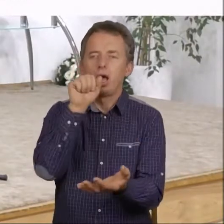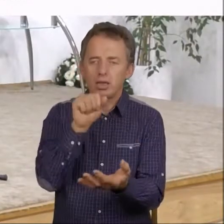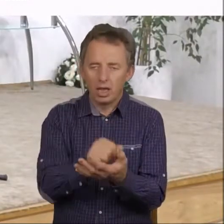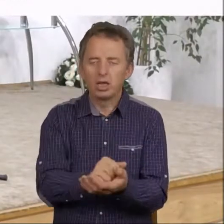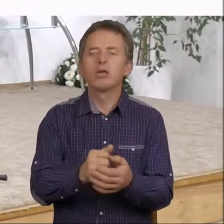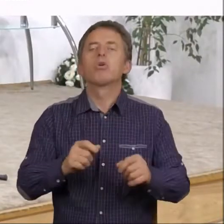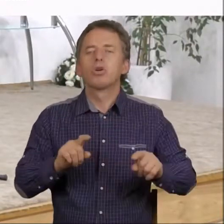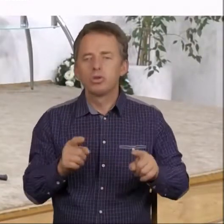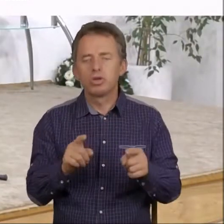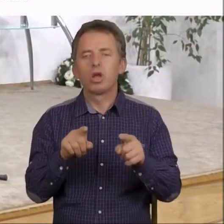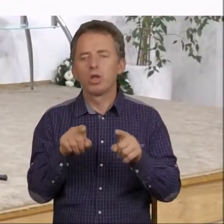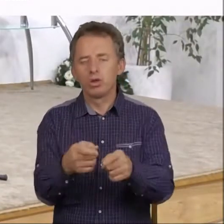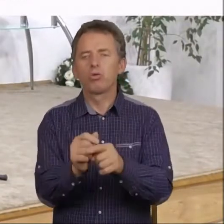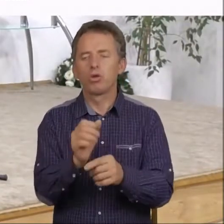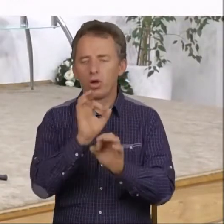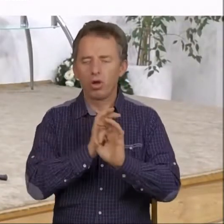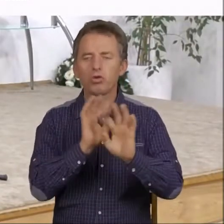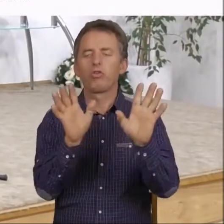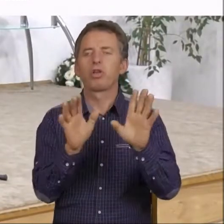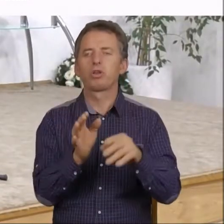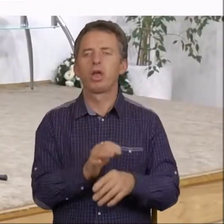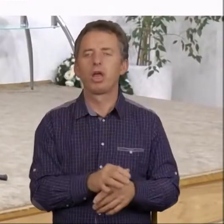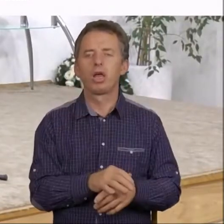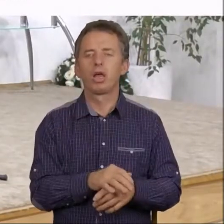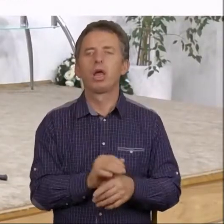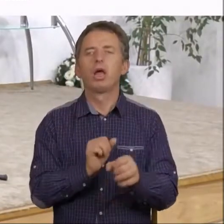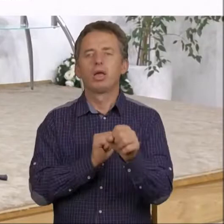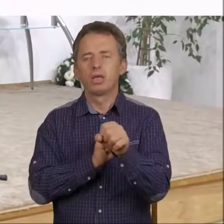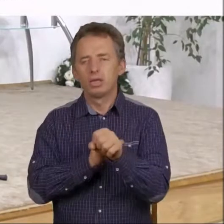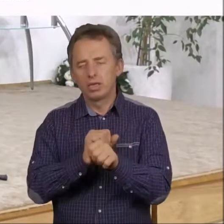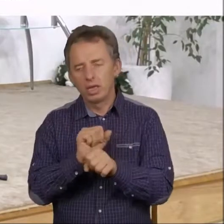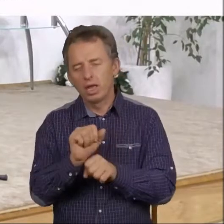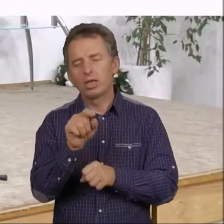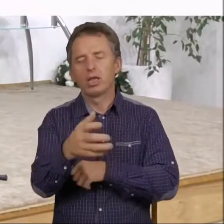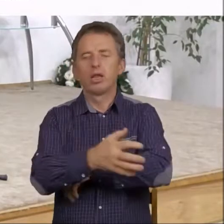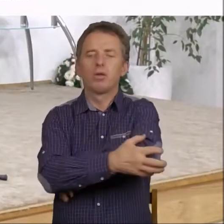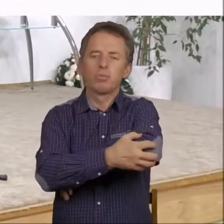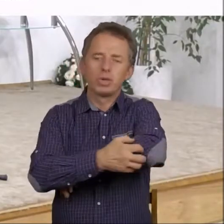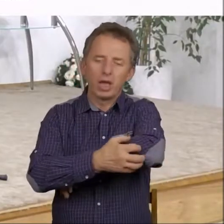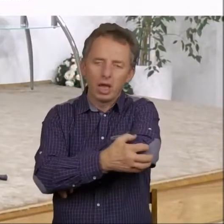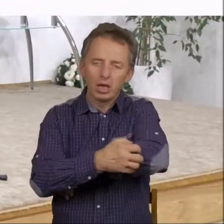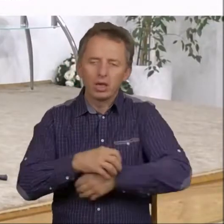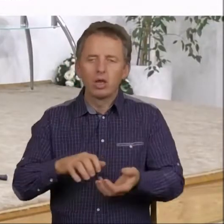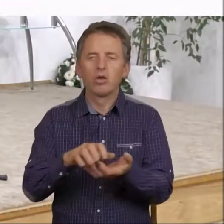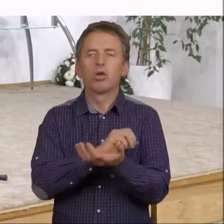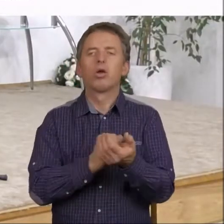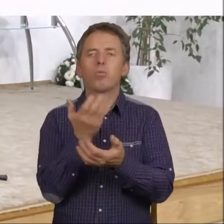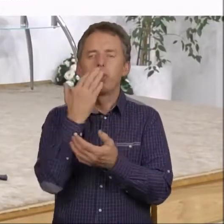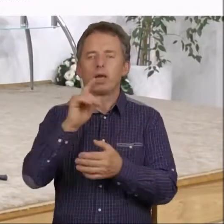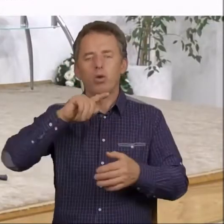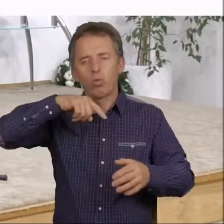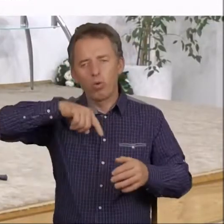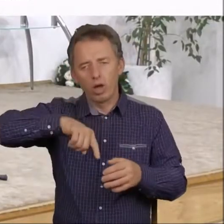dzieją rzeczywiście. No więc jest ten biedny świat naprawdę bardzo głęboko